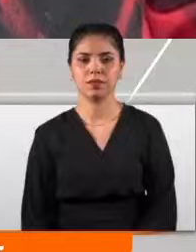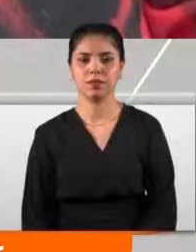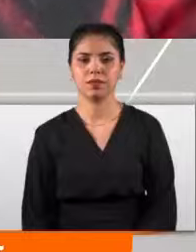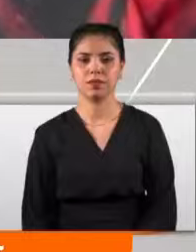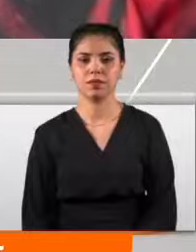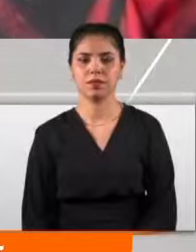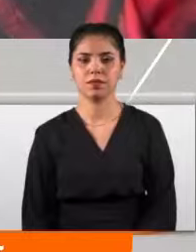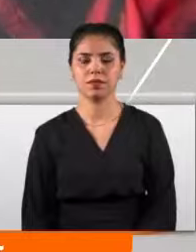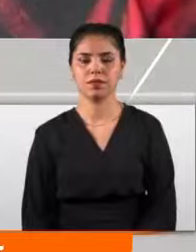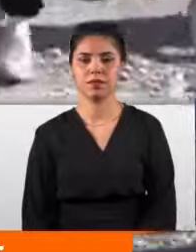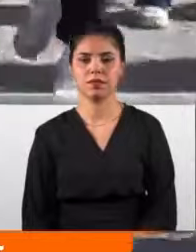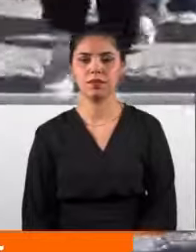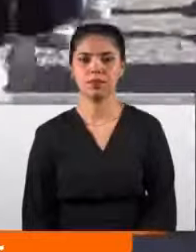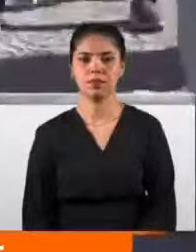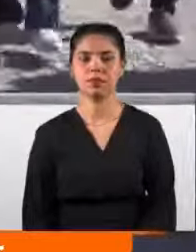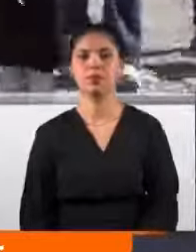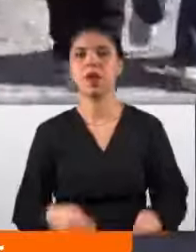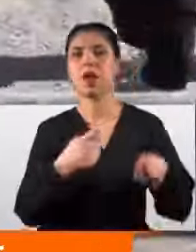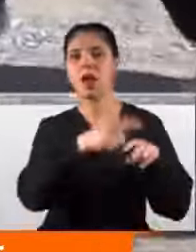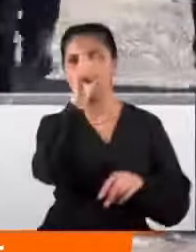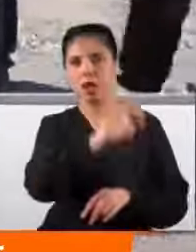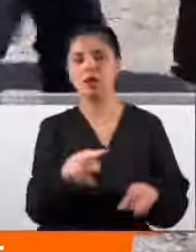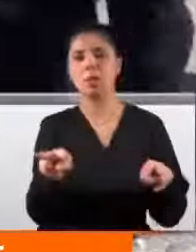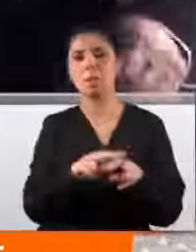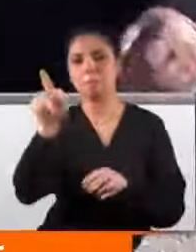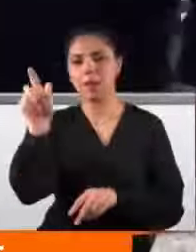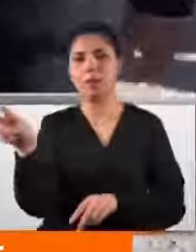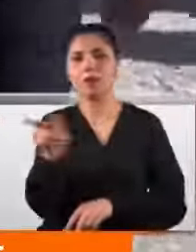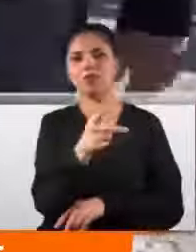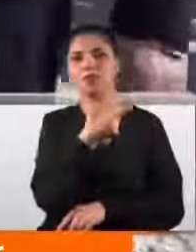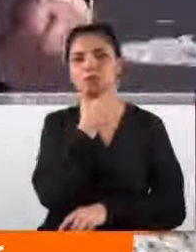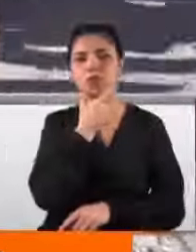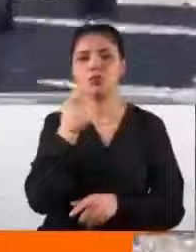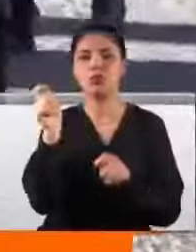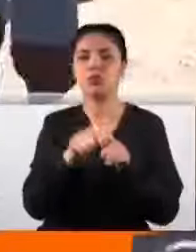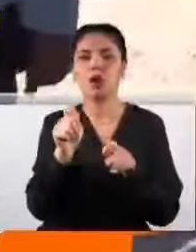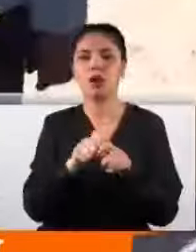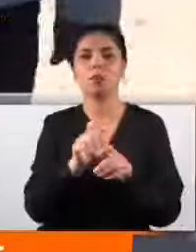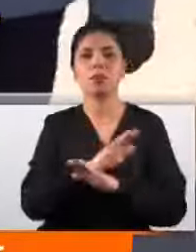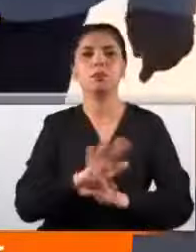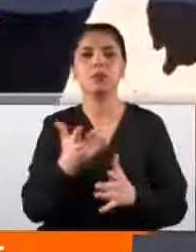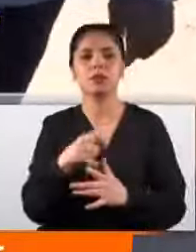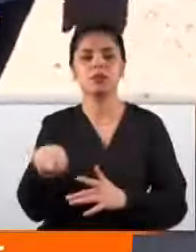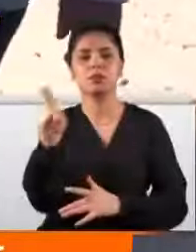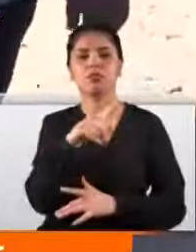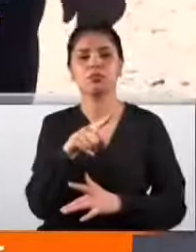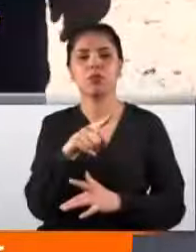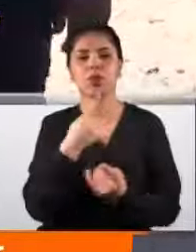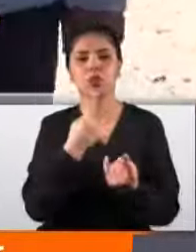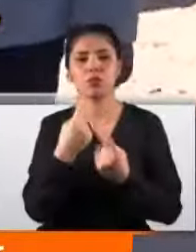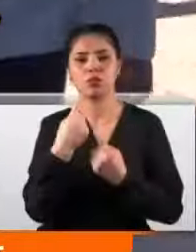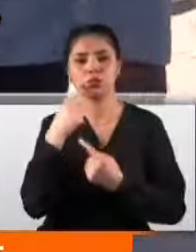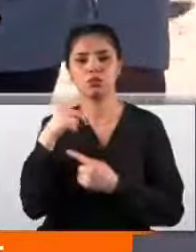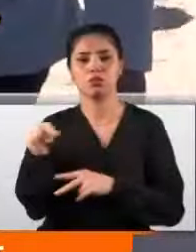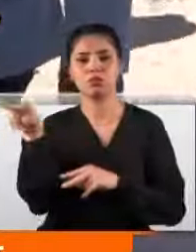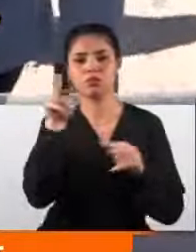seçilmesini sağlamalarını istiyorum. Ay Aydın ve Tosun, Bodrum'da bir türlü bitmeyen çalışmaları da inceledi. Gece gündüz çalışılmasının ne mahsuru var burada bu